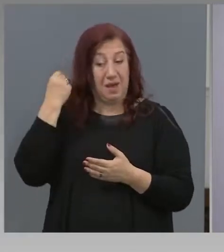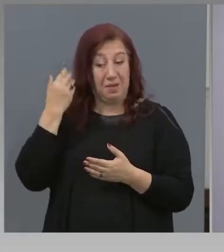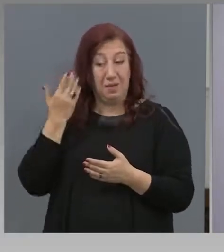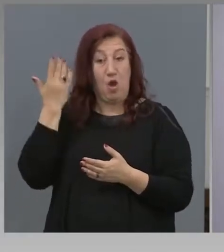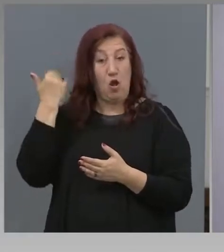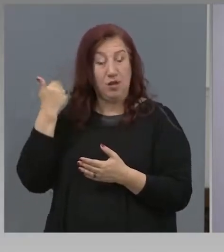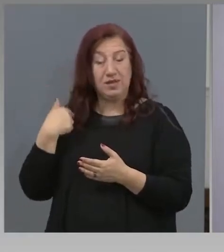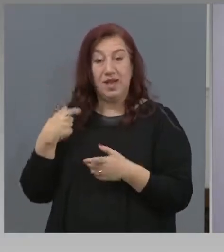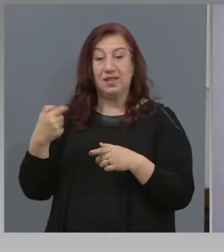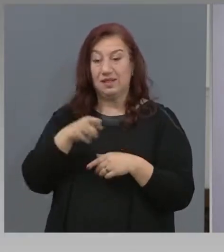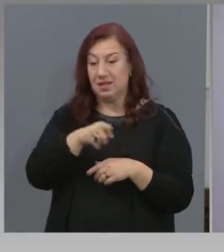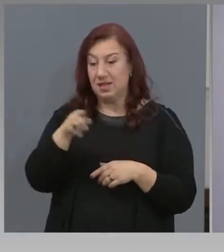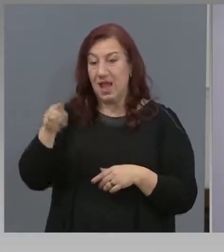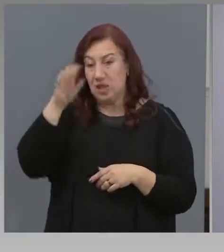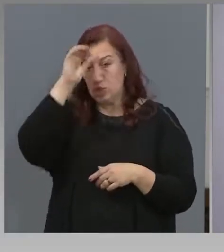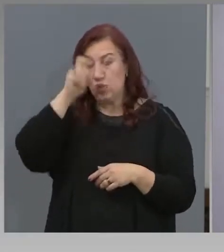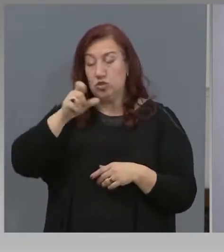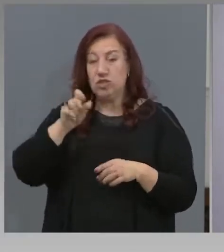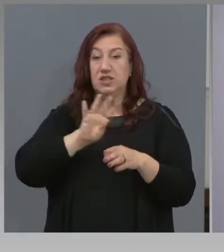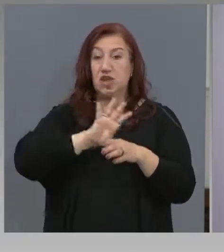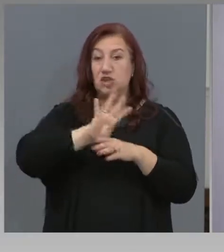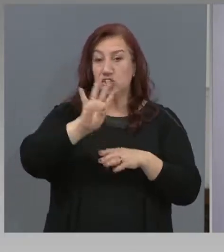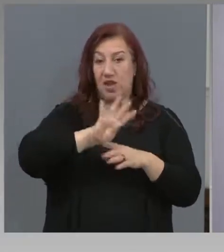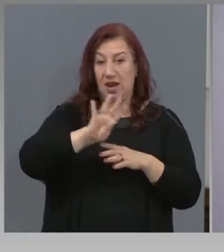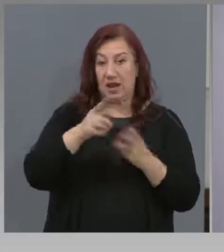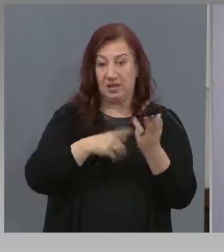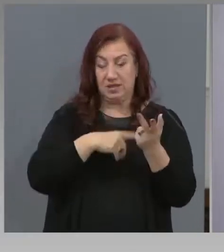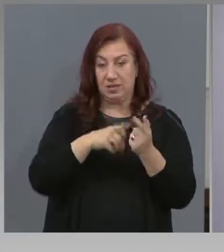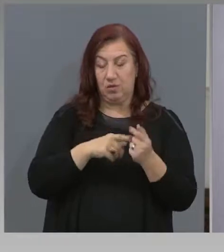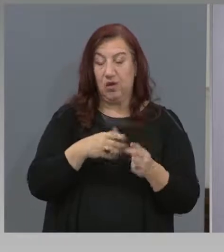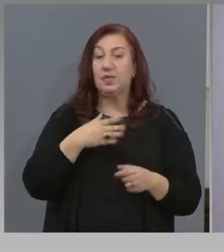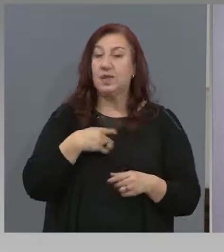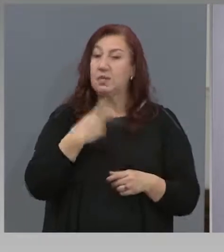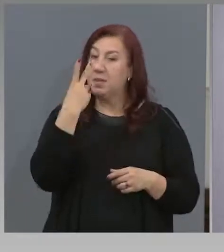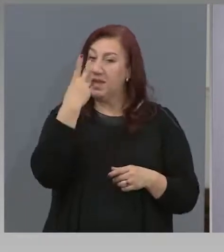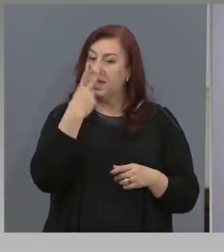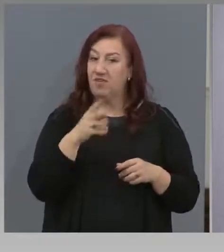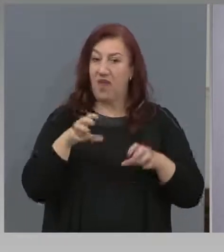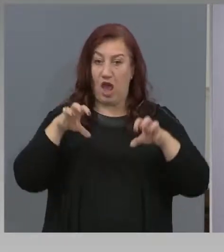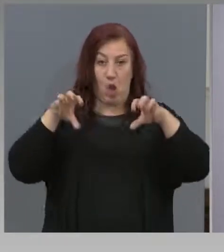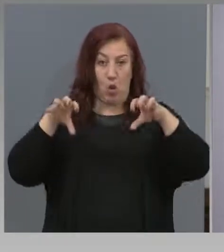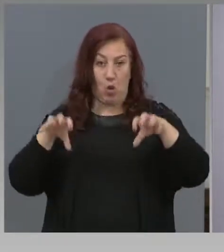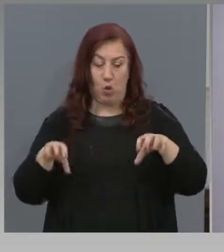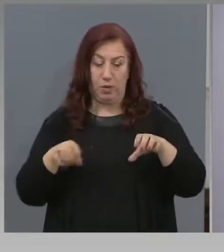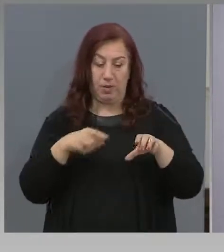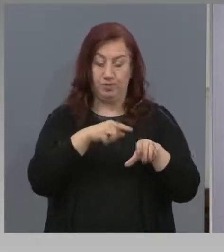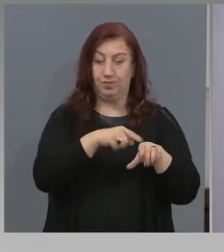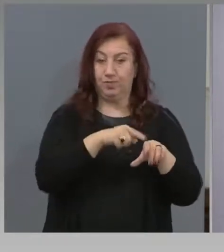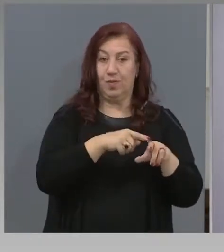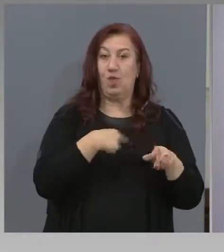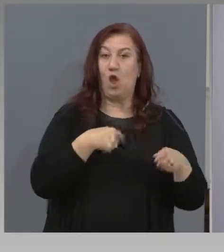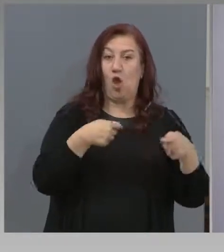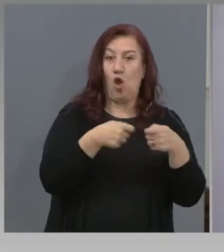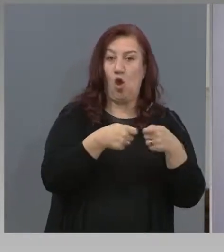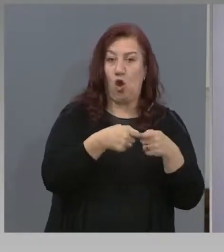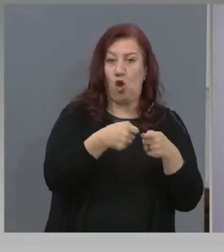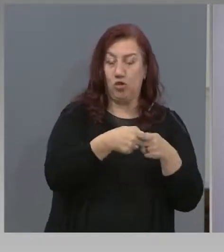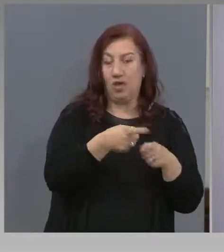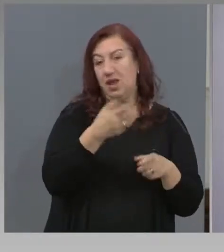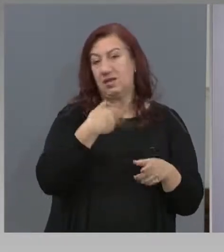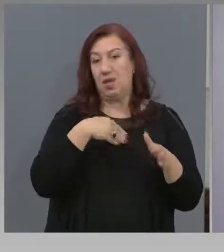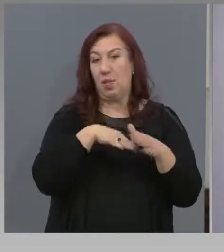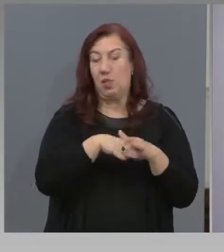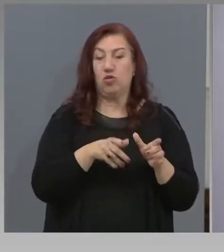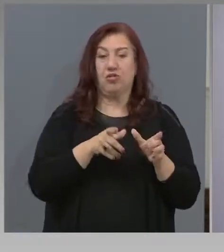Тук можем да говорим за две групи. Едните, които са карантинирани заради това, че са били контактни. Точно за тях ще